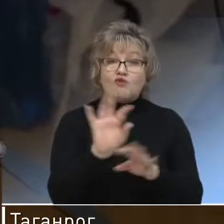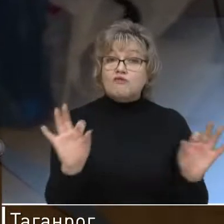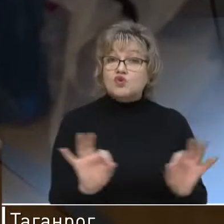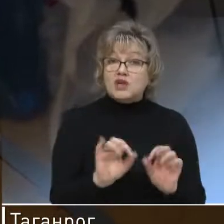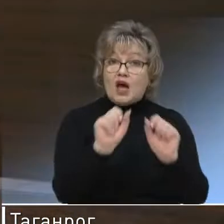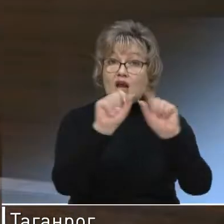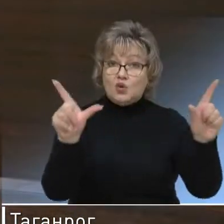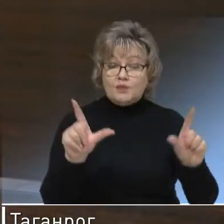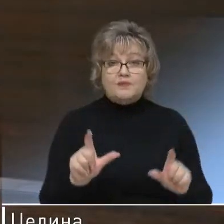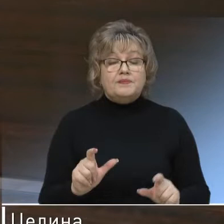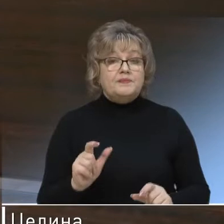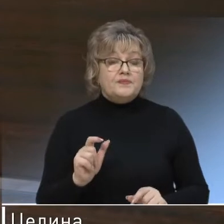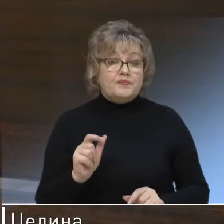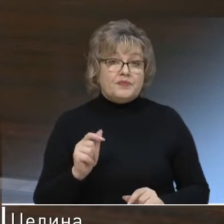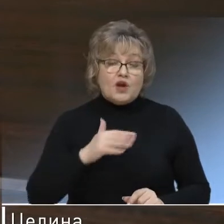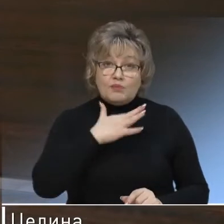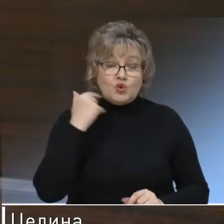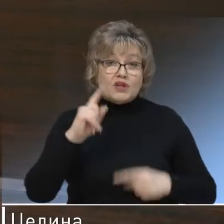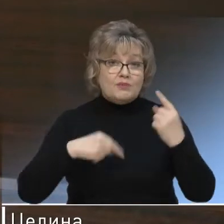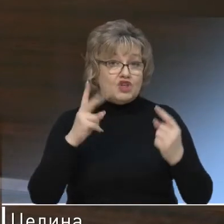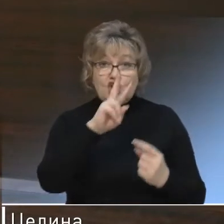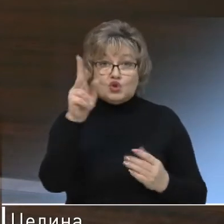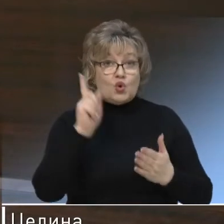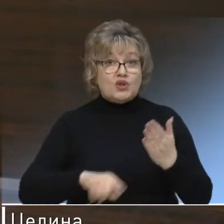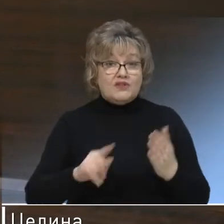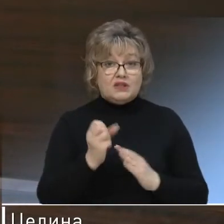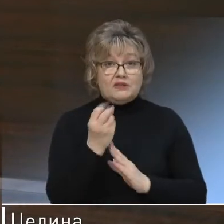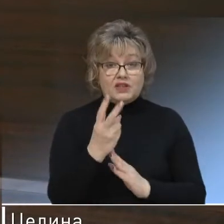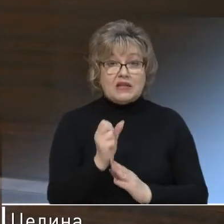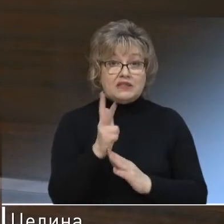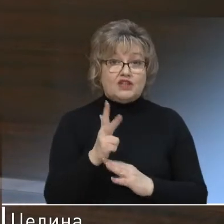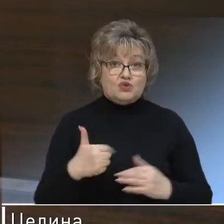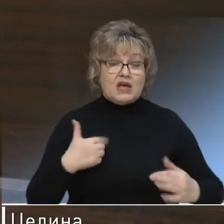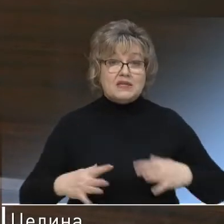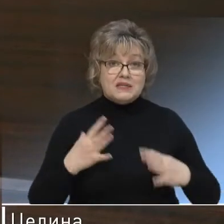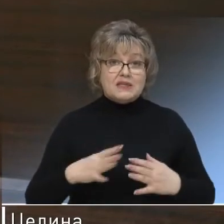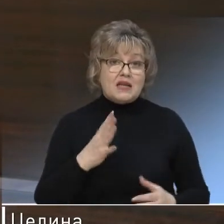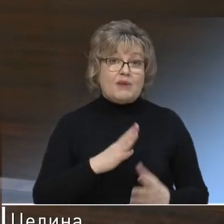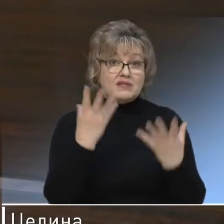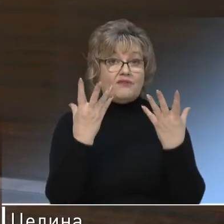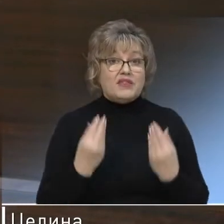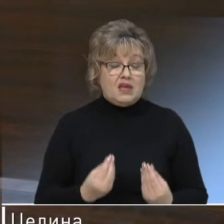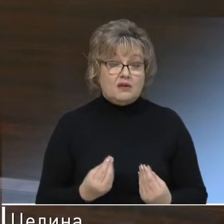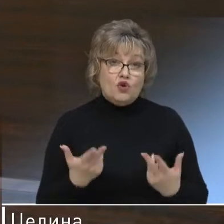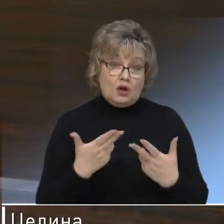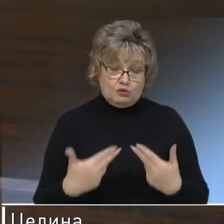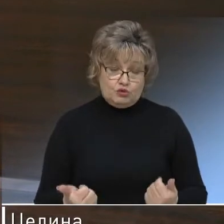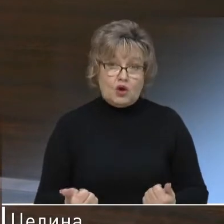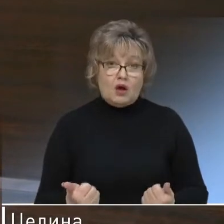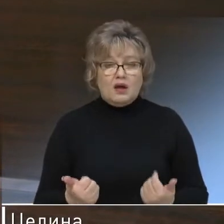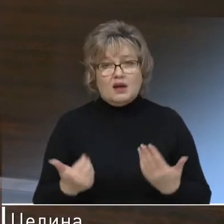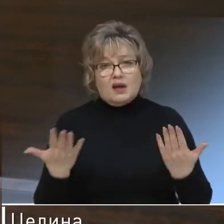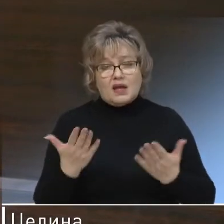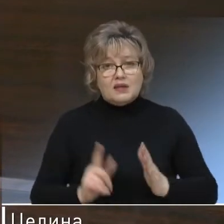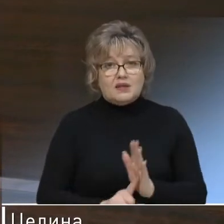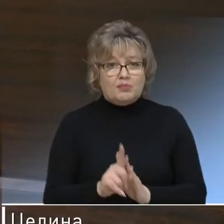музыкалку. Занимался даже, вот многим говорю, никто не верит. По 12-13 часов в день. Ну, там какие-то